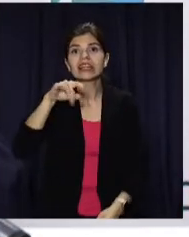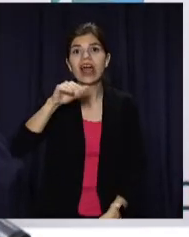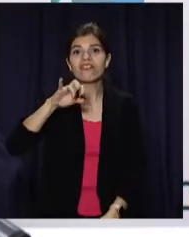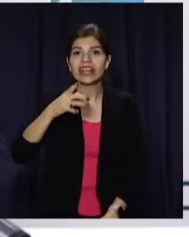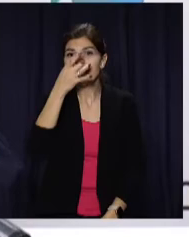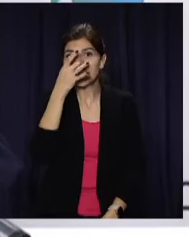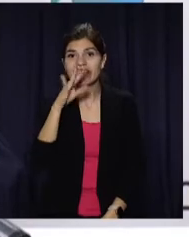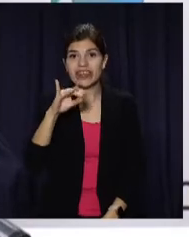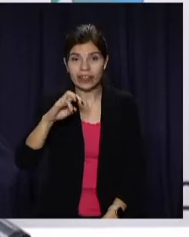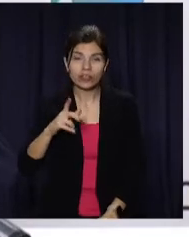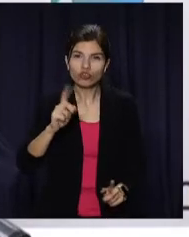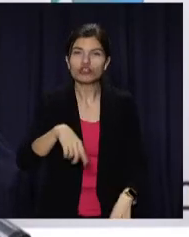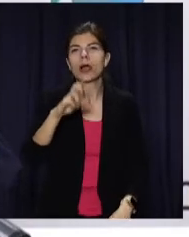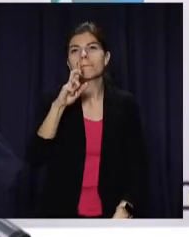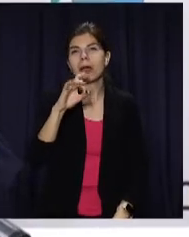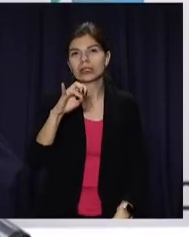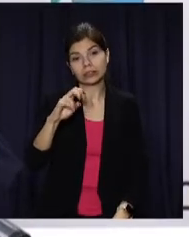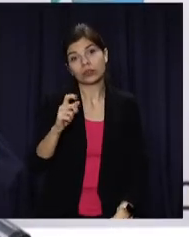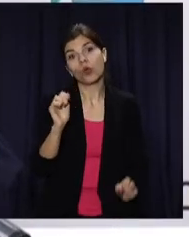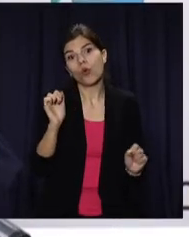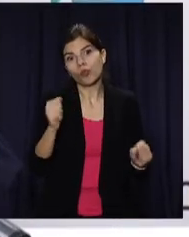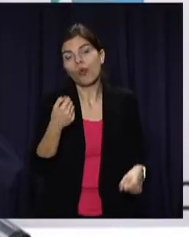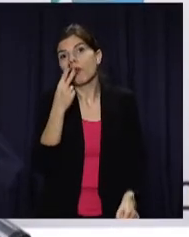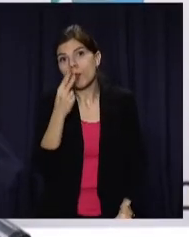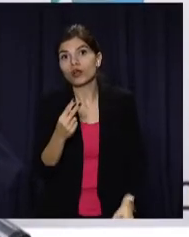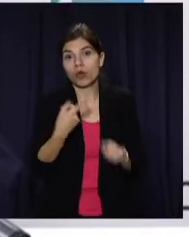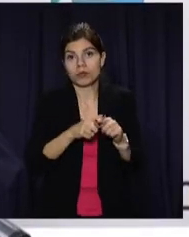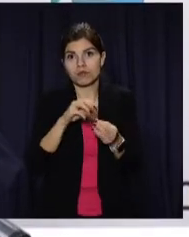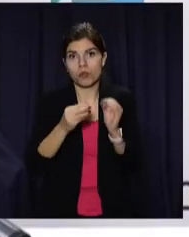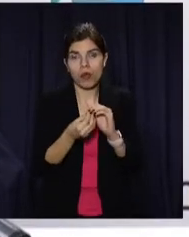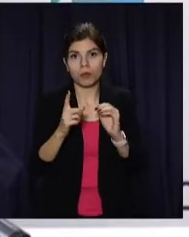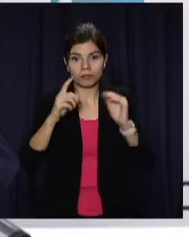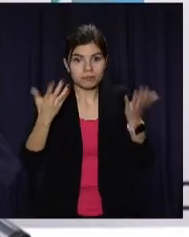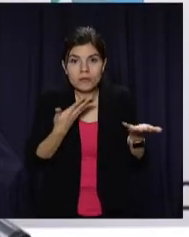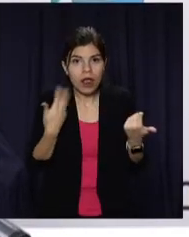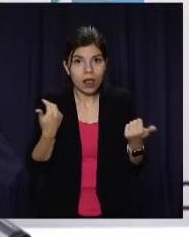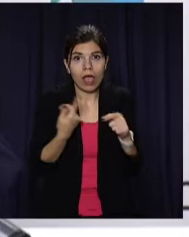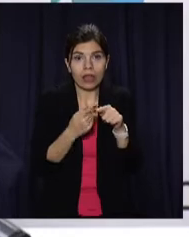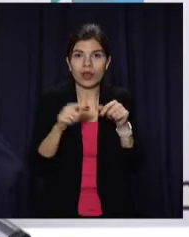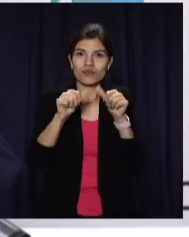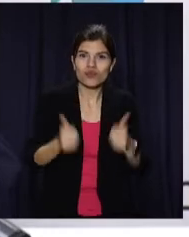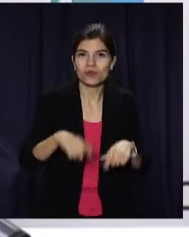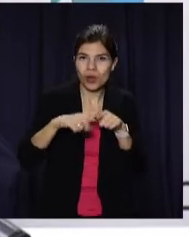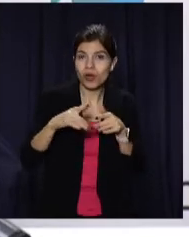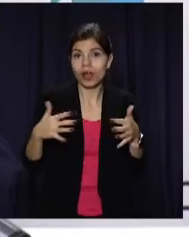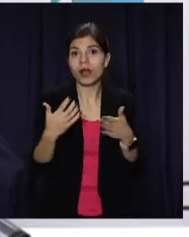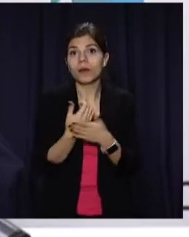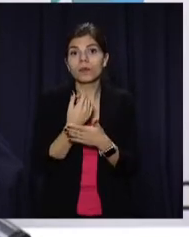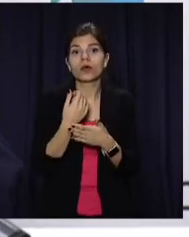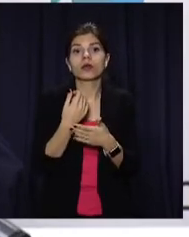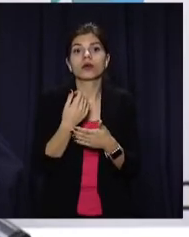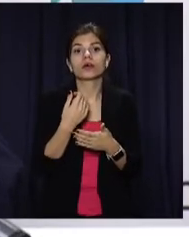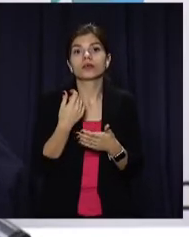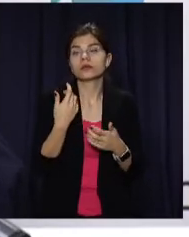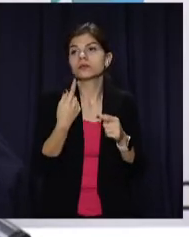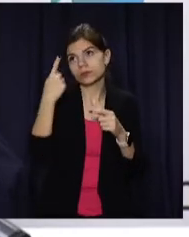квітні, і навіть в березні вже можемо побачити проблему з пропозицією цих коронеплодів. І з якісною картоплю така